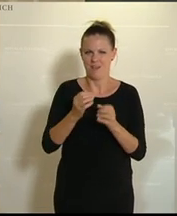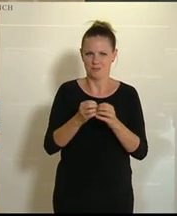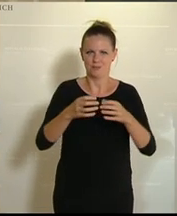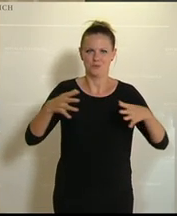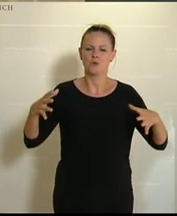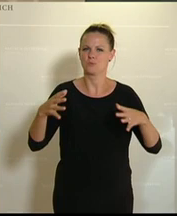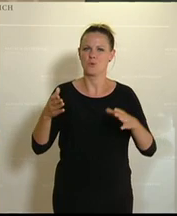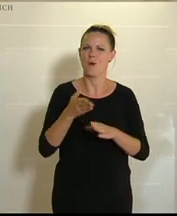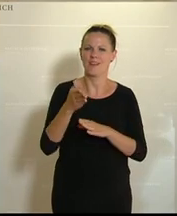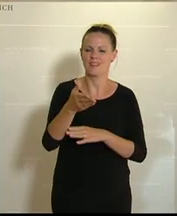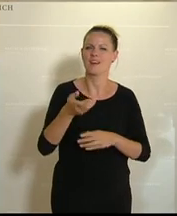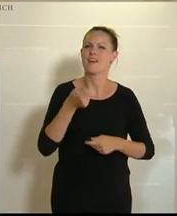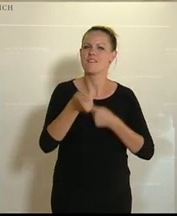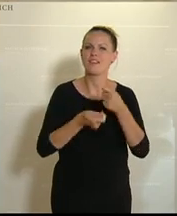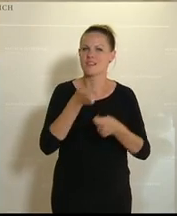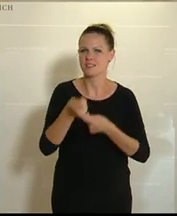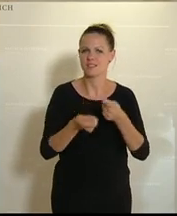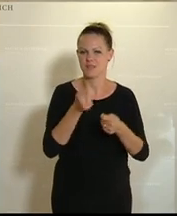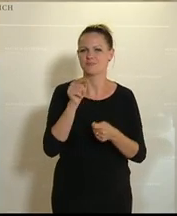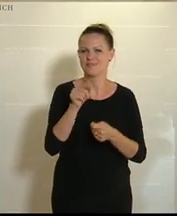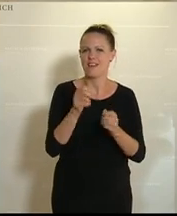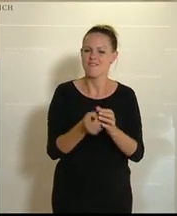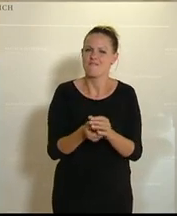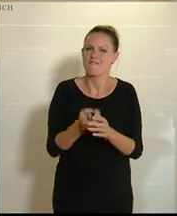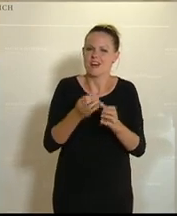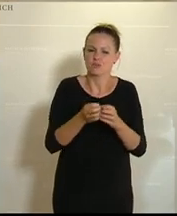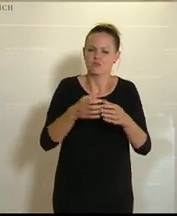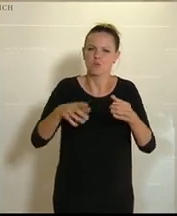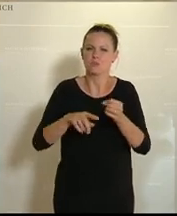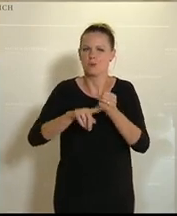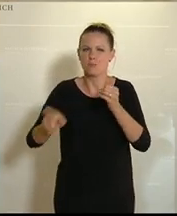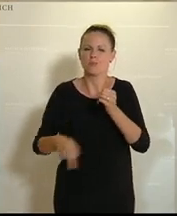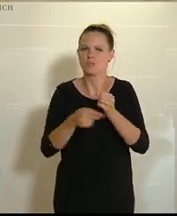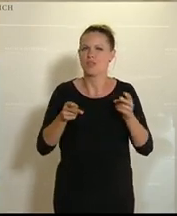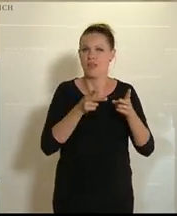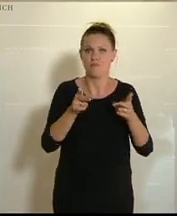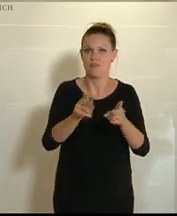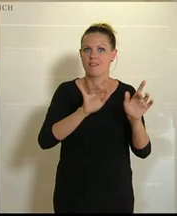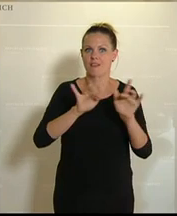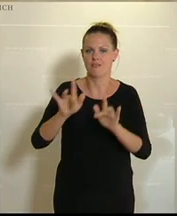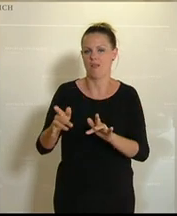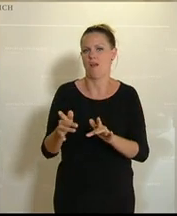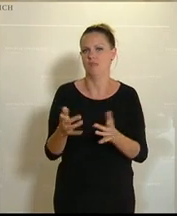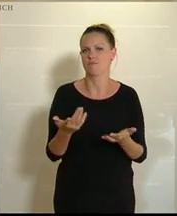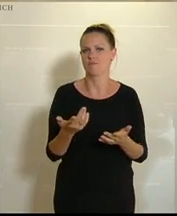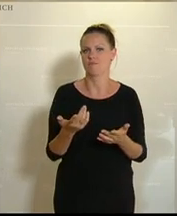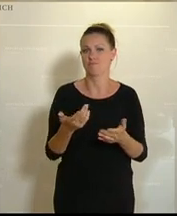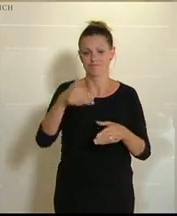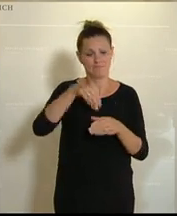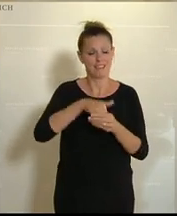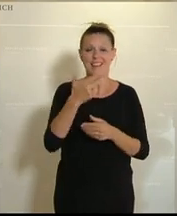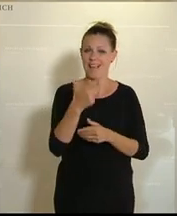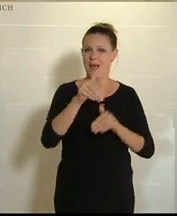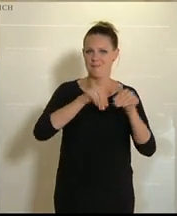Finanzierung sich im Bundesfinanzrahmengesetz als Wachstumsbudgetpfad auch abbildet. Dafür stehen da drei Minister und